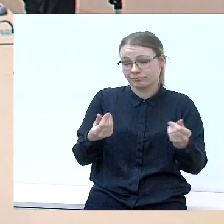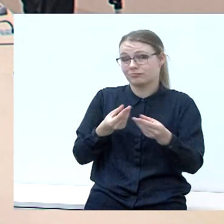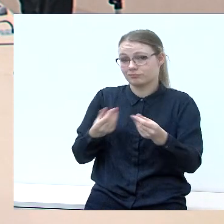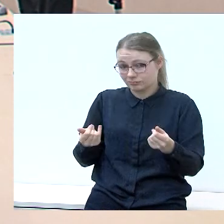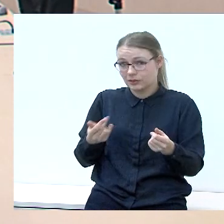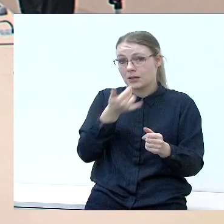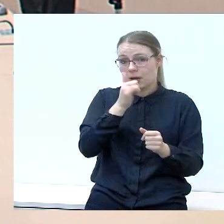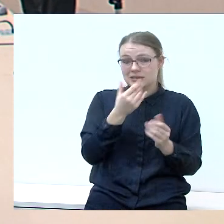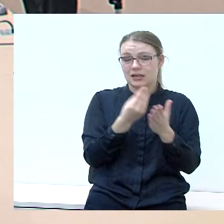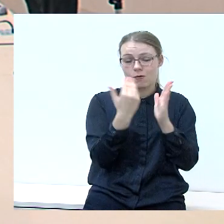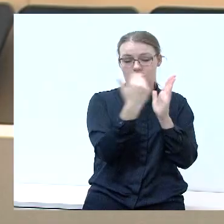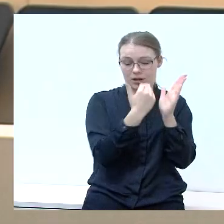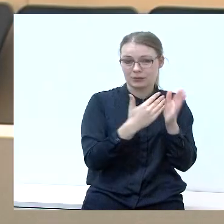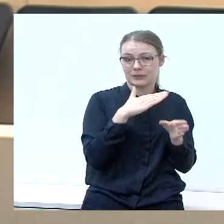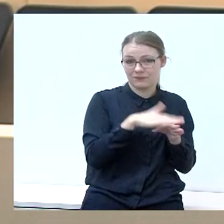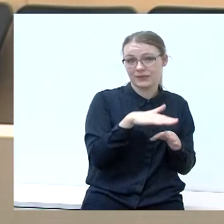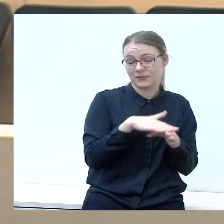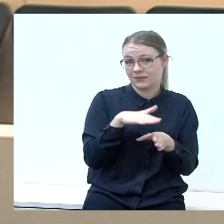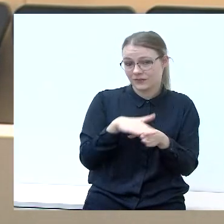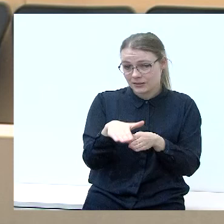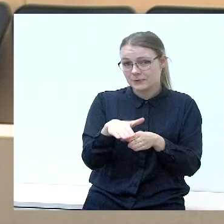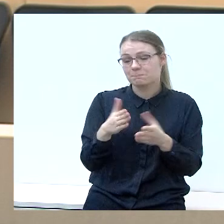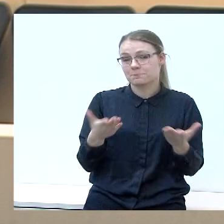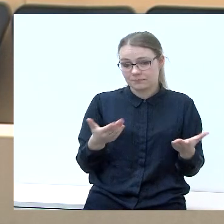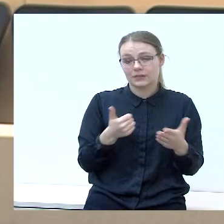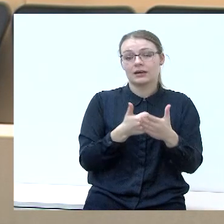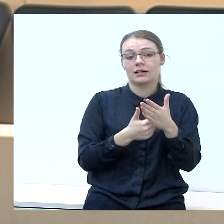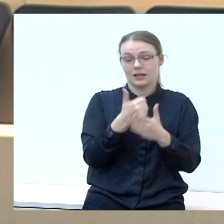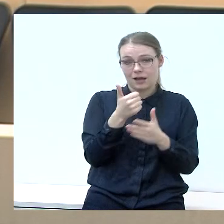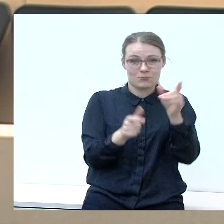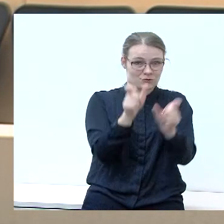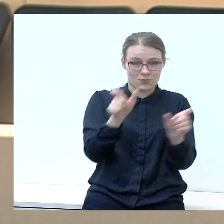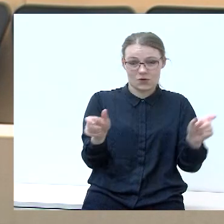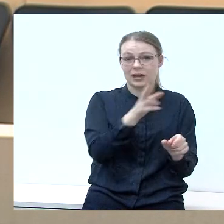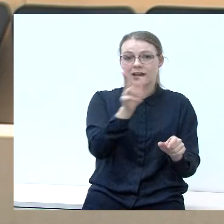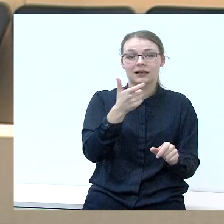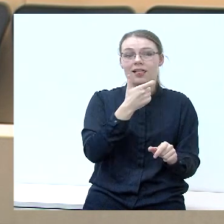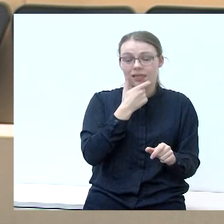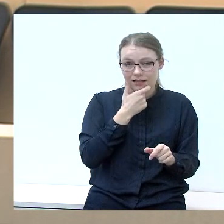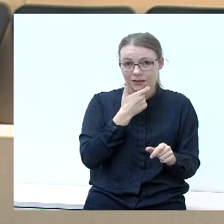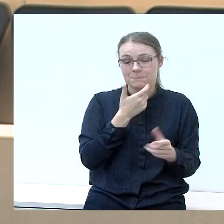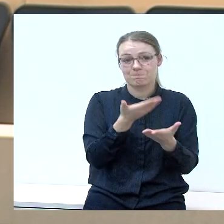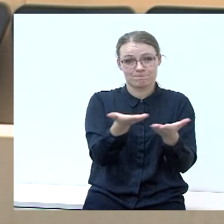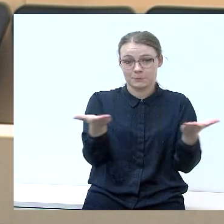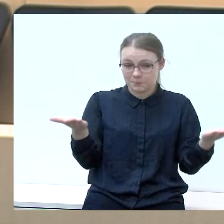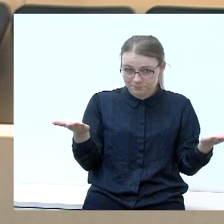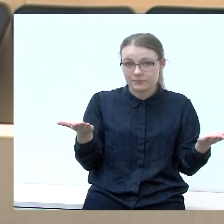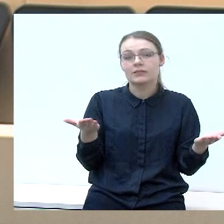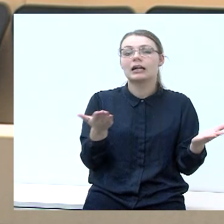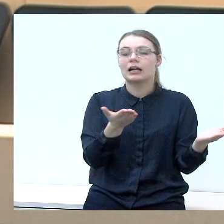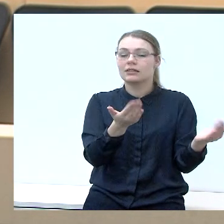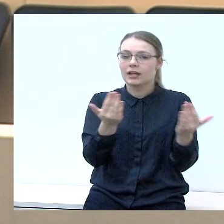įgyvendinti savo programas. Todėl, gerbiamus kalvarijos kraštos žmonės, kurie žiūrėjo šią laidą, kviečiu